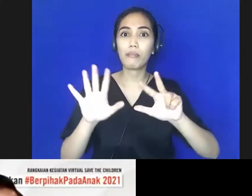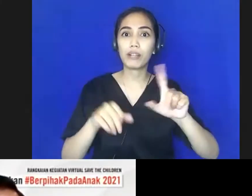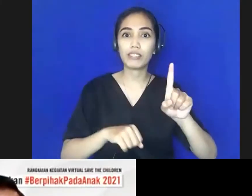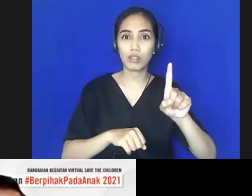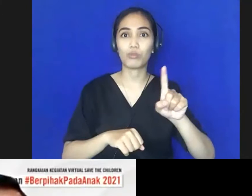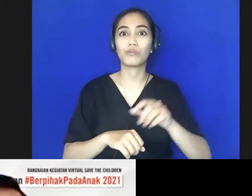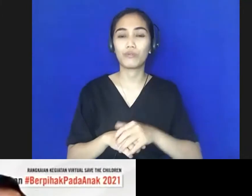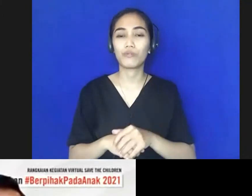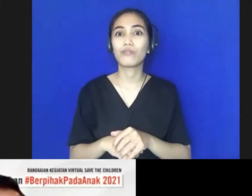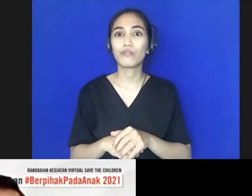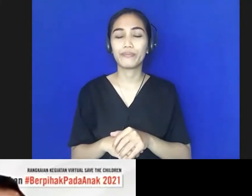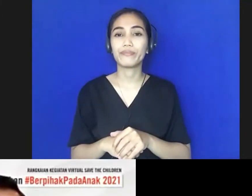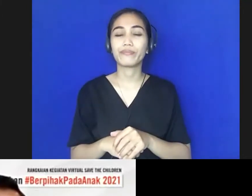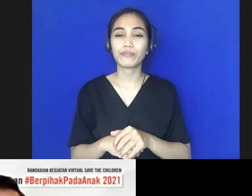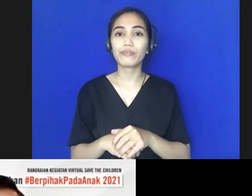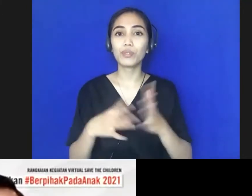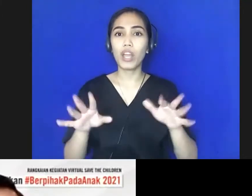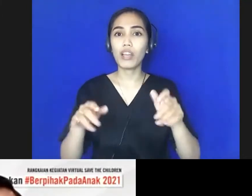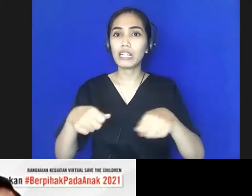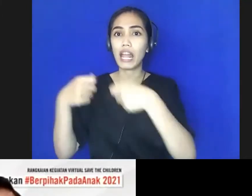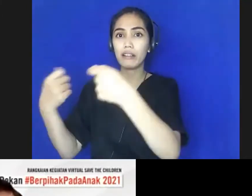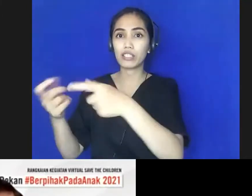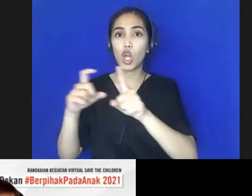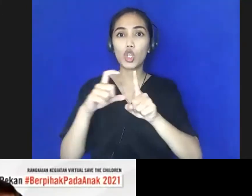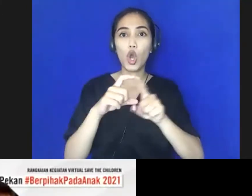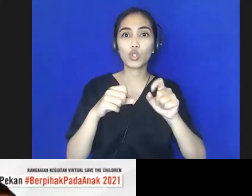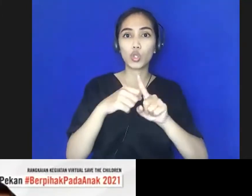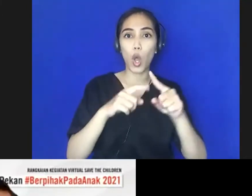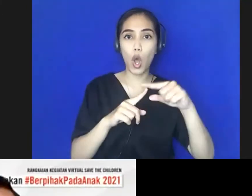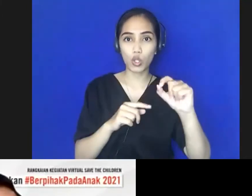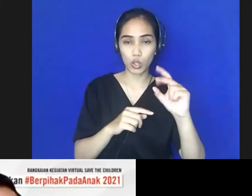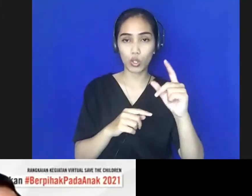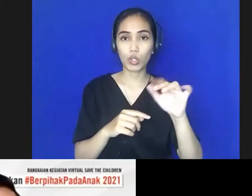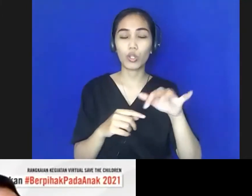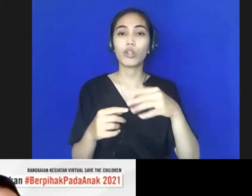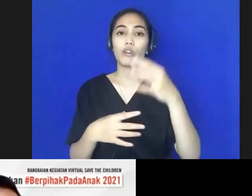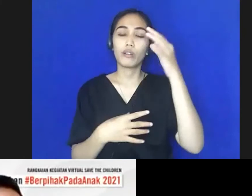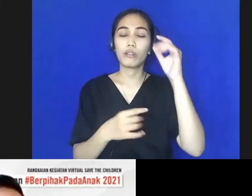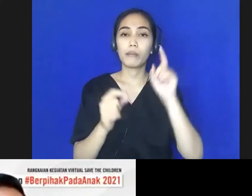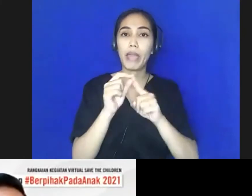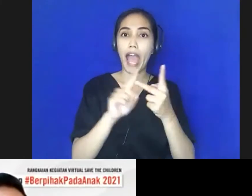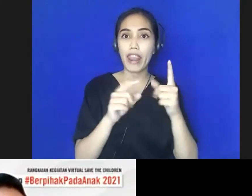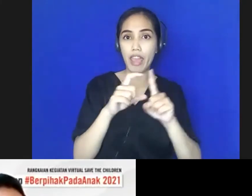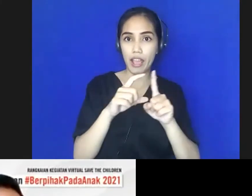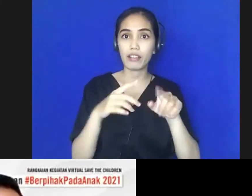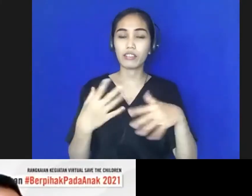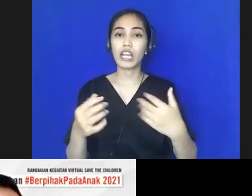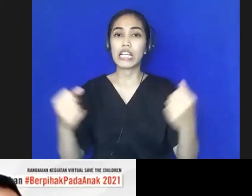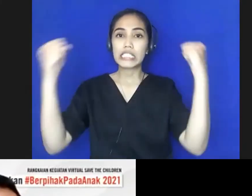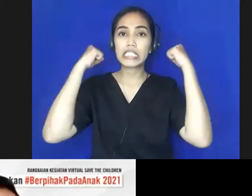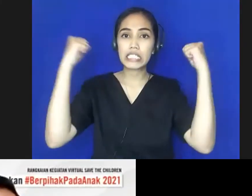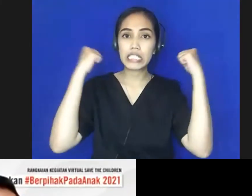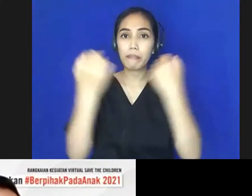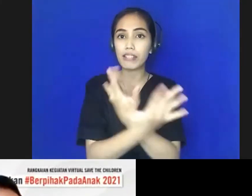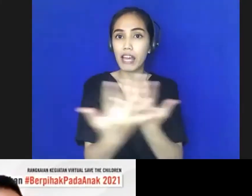Tahun 81, kemudian mendapatkan gelar Doktor of Philosophy, PhD, dalam ilmu gisi masyarakat, dengan minor di